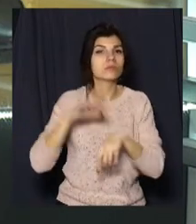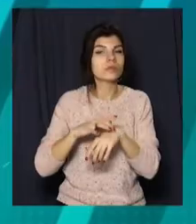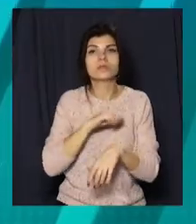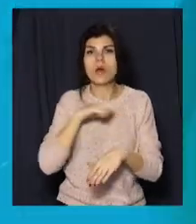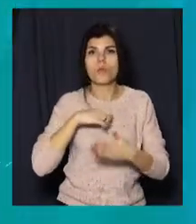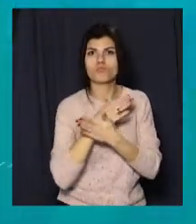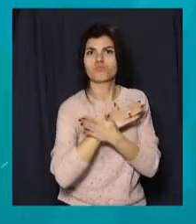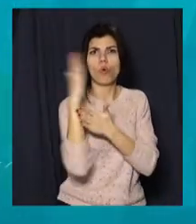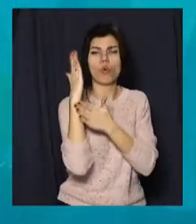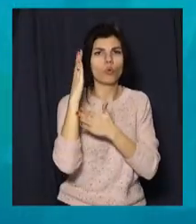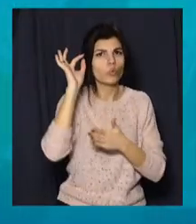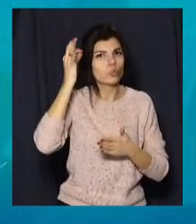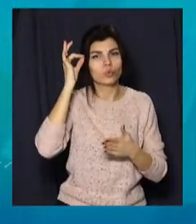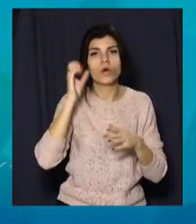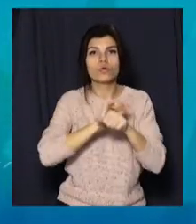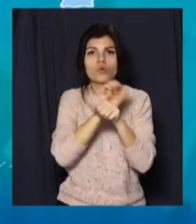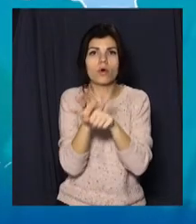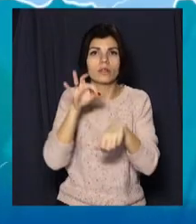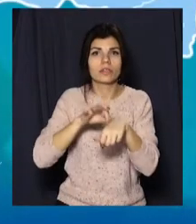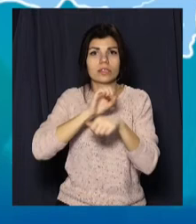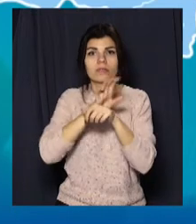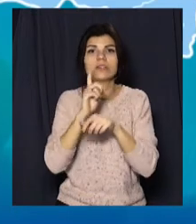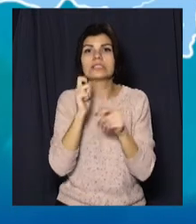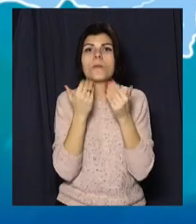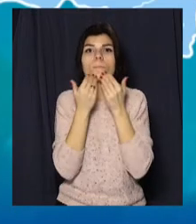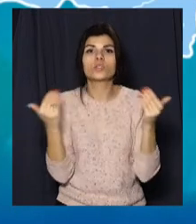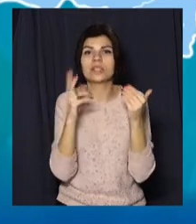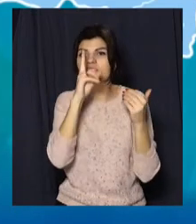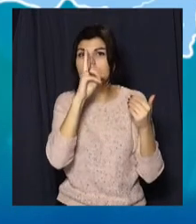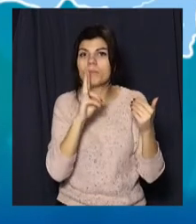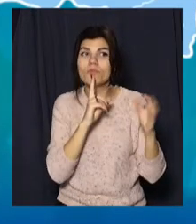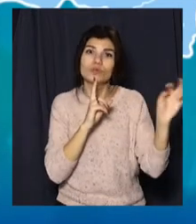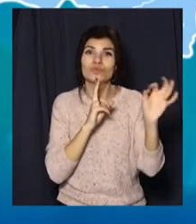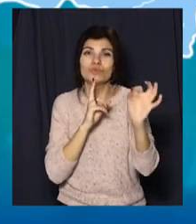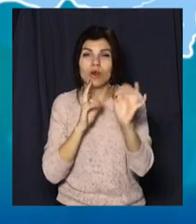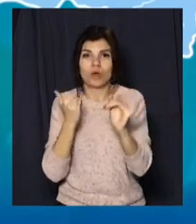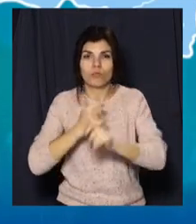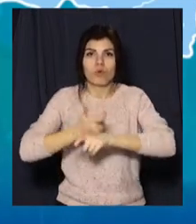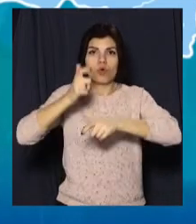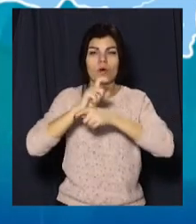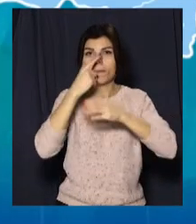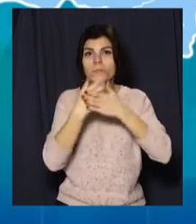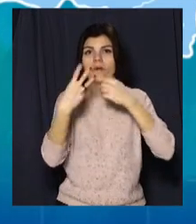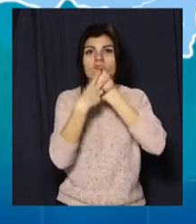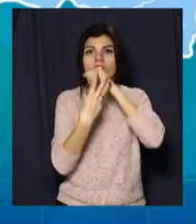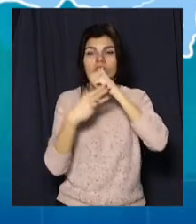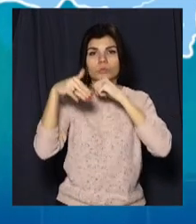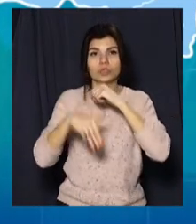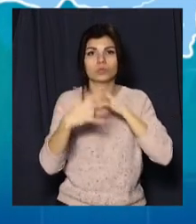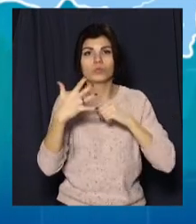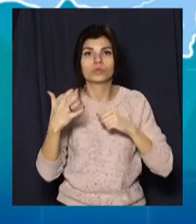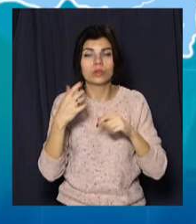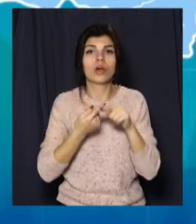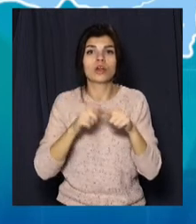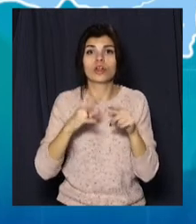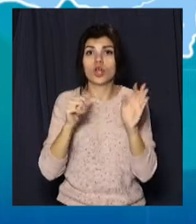максимальний приріст нових випадків COVID-19 за останні два місяці. Практично 18,5 тисяч. Це